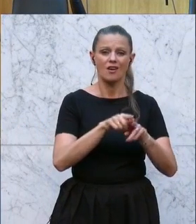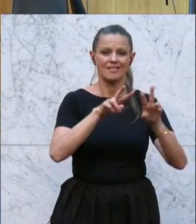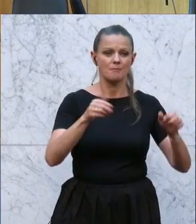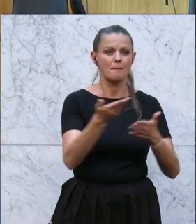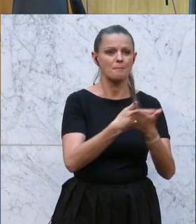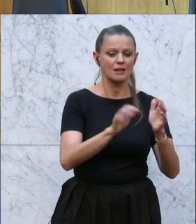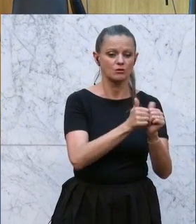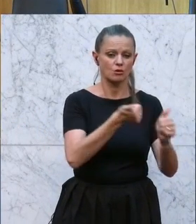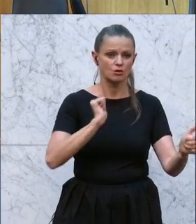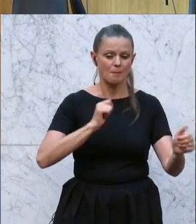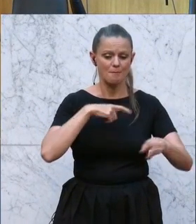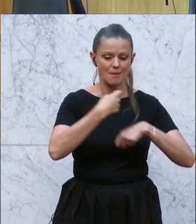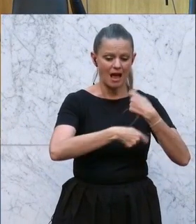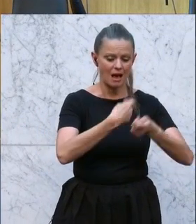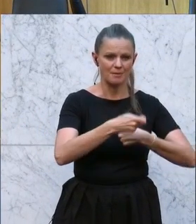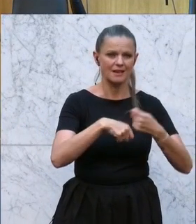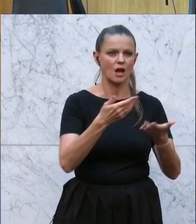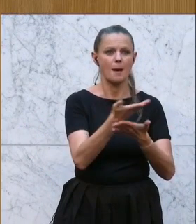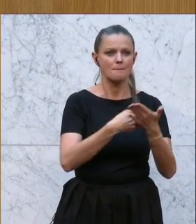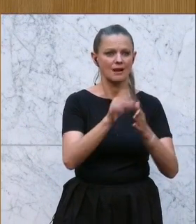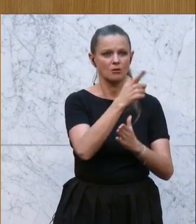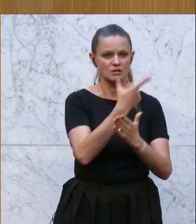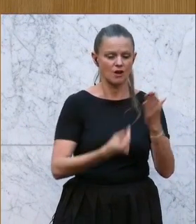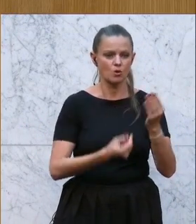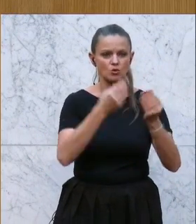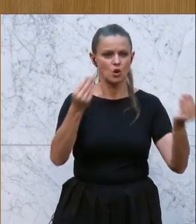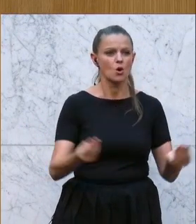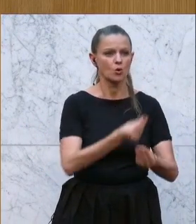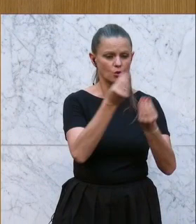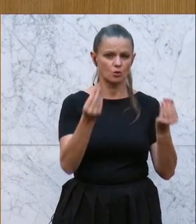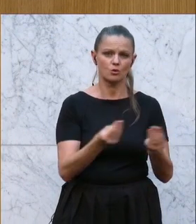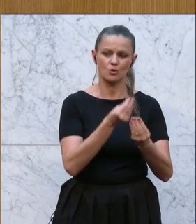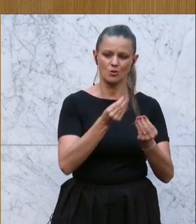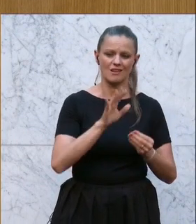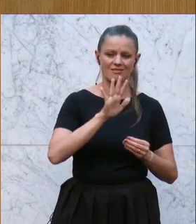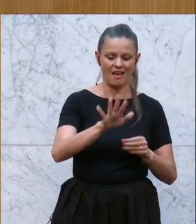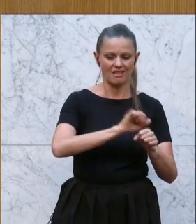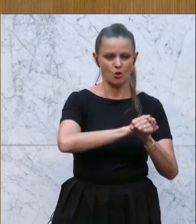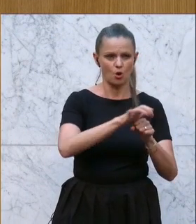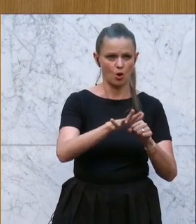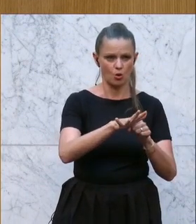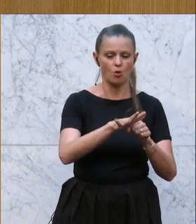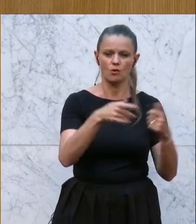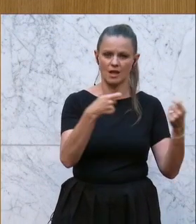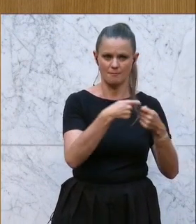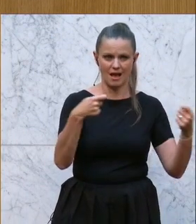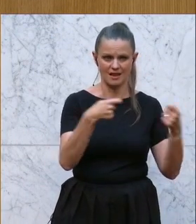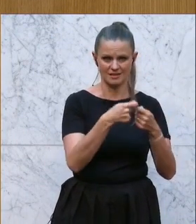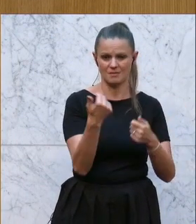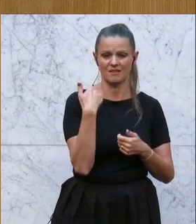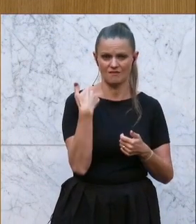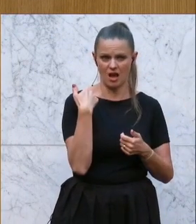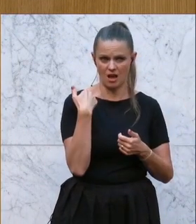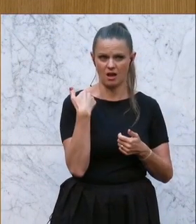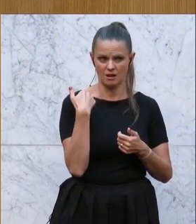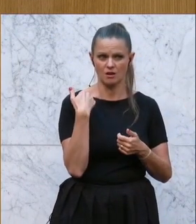Bildungsrückstände und der Bildungsverluste, die entstanden sind während Ihrer Corona-Maßnahmen, die Sie gesetzt haben,